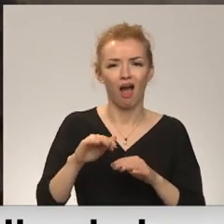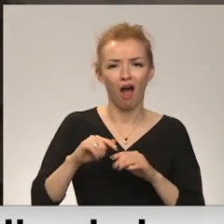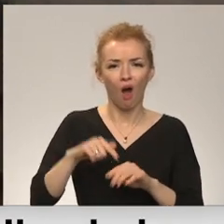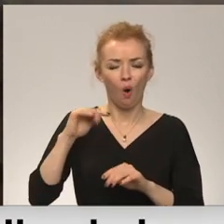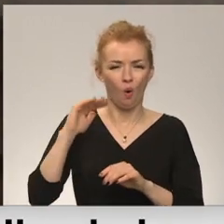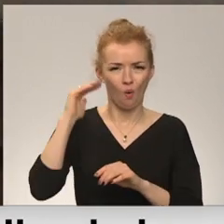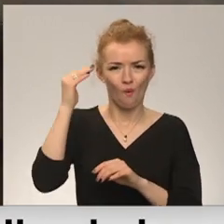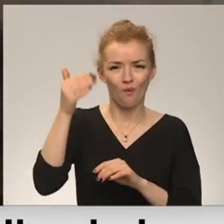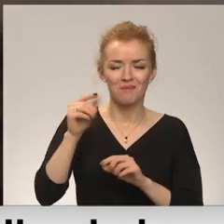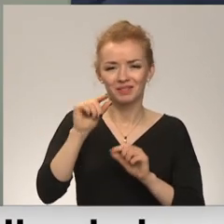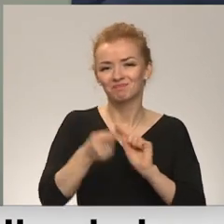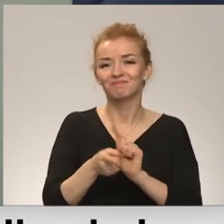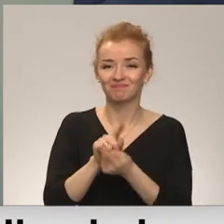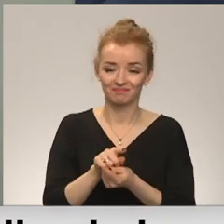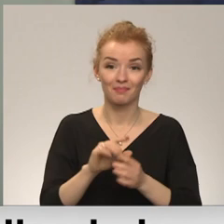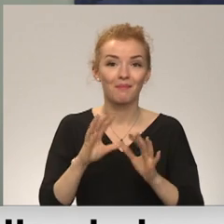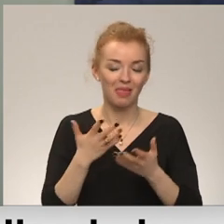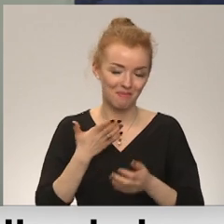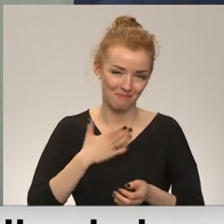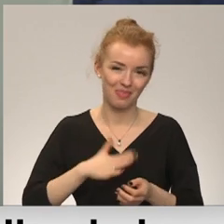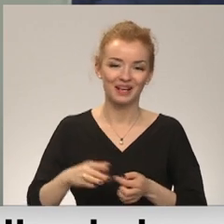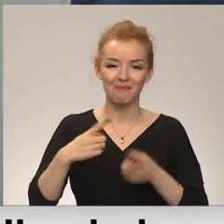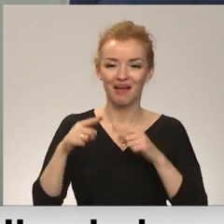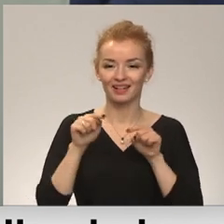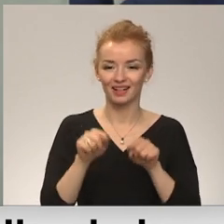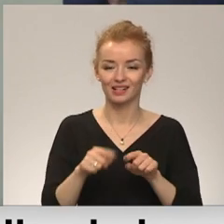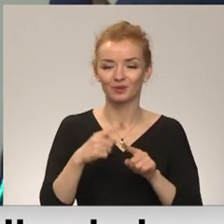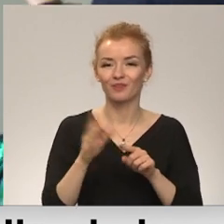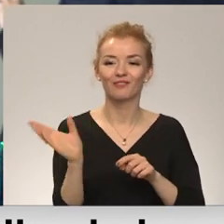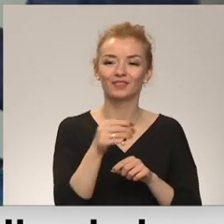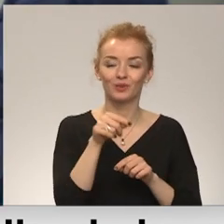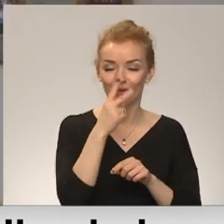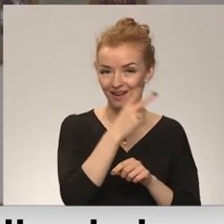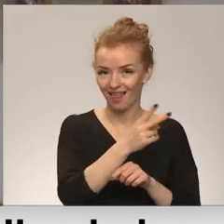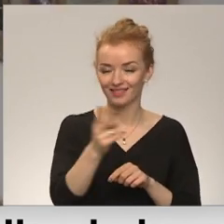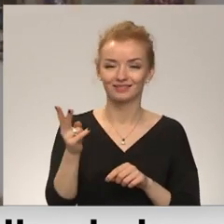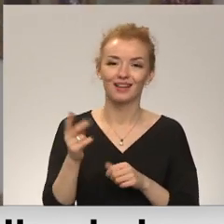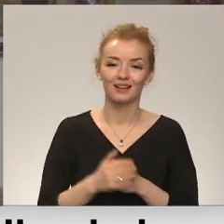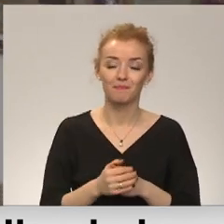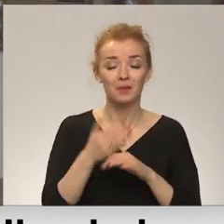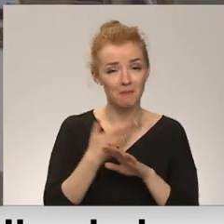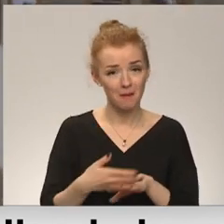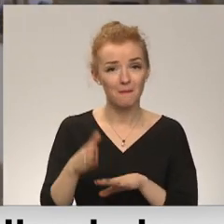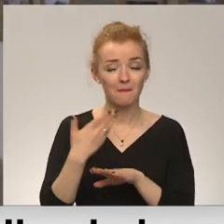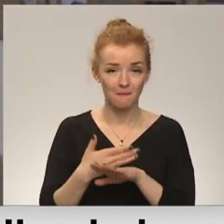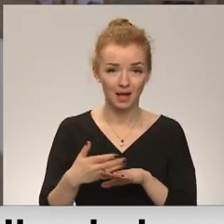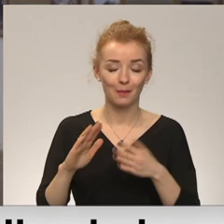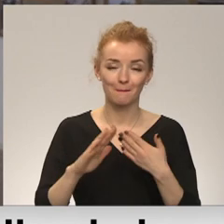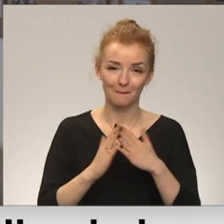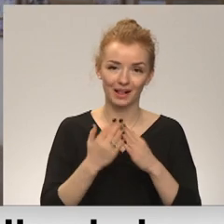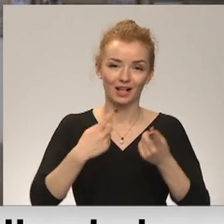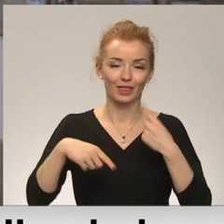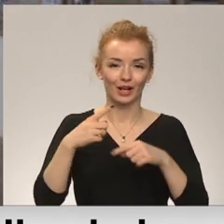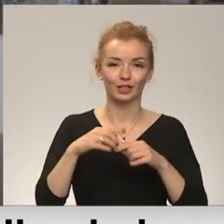liekās, ka jau mainījusies, bet patīkam atgriezties un visu to redzēt atdzimuši. Lainām, bet pamatīgi pils atdzimst,